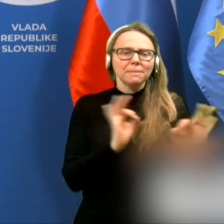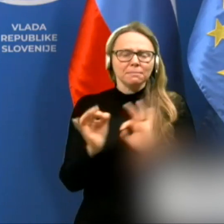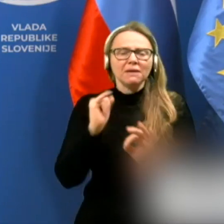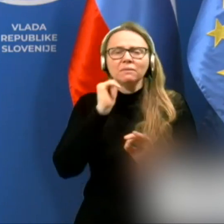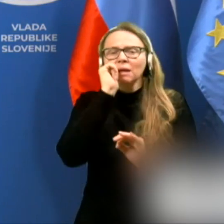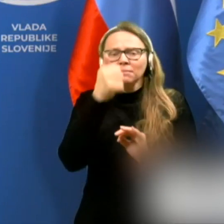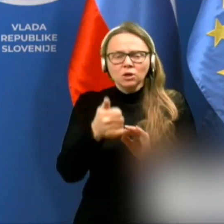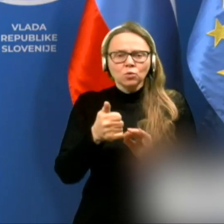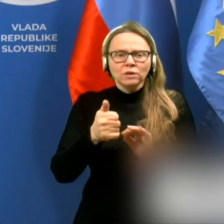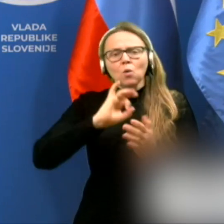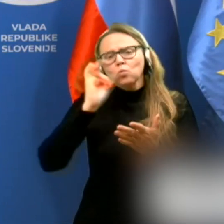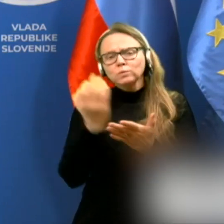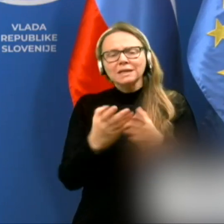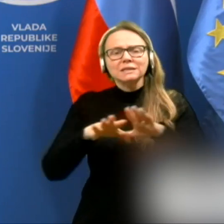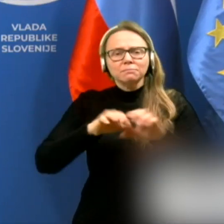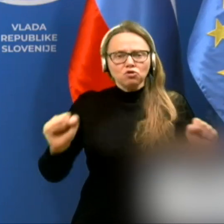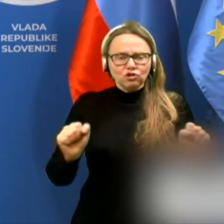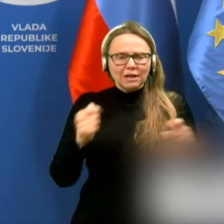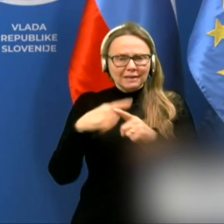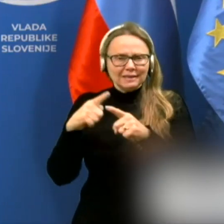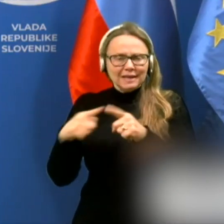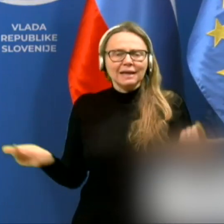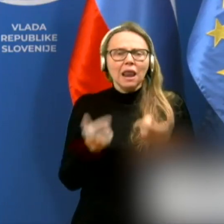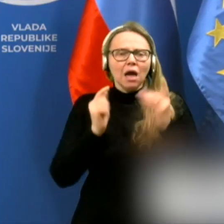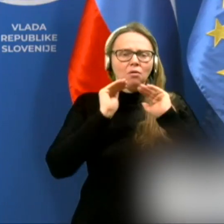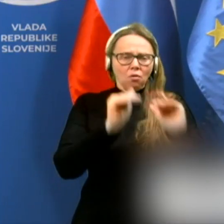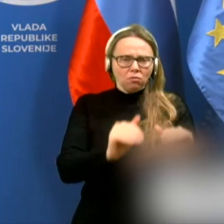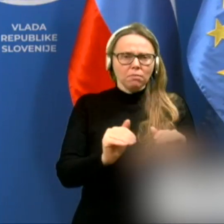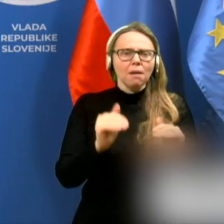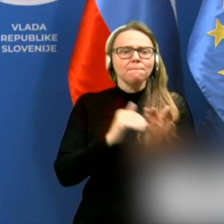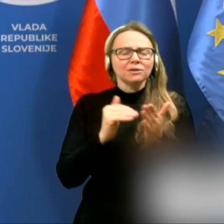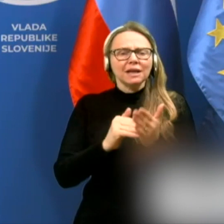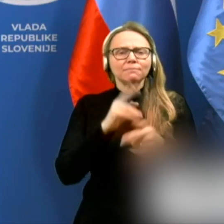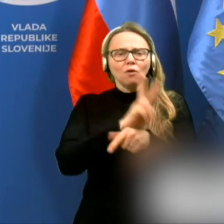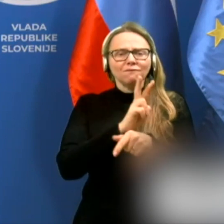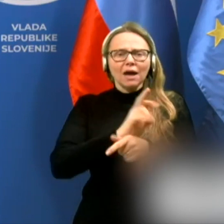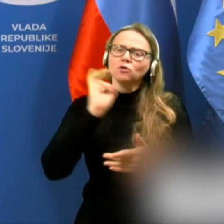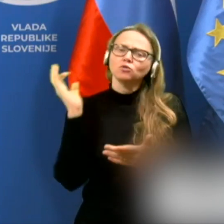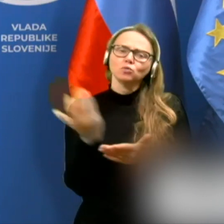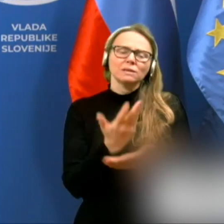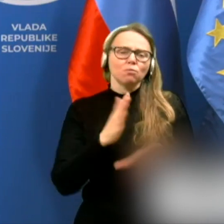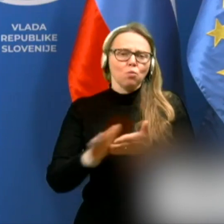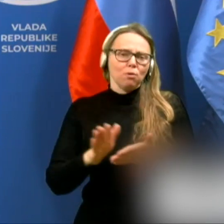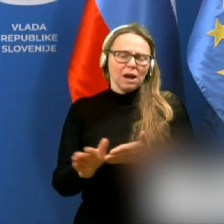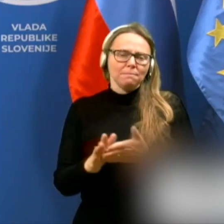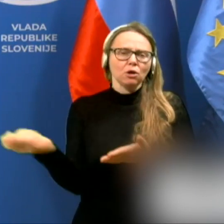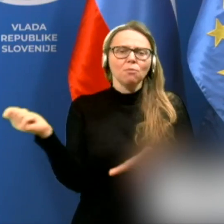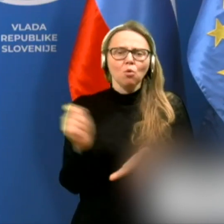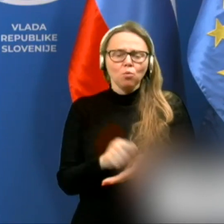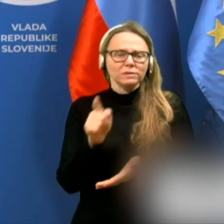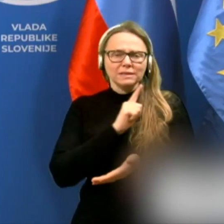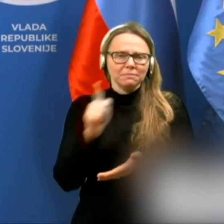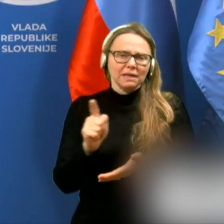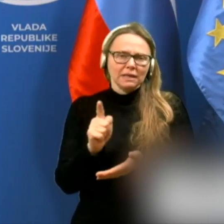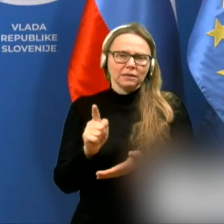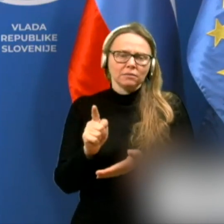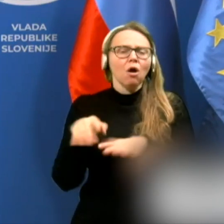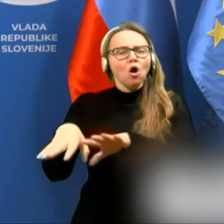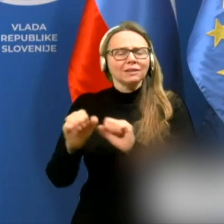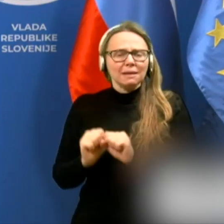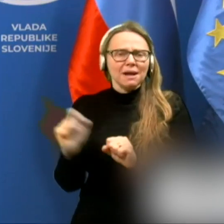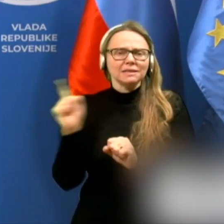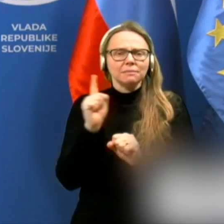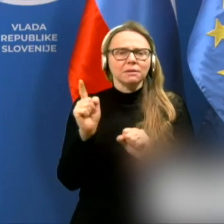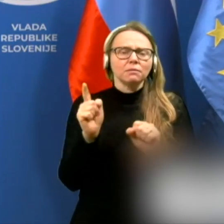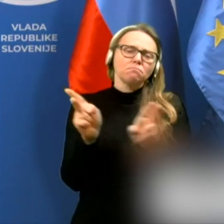da bi jutri v vseh sproščajnih panogah lahko zagotovili potrebno varnost vsem uporabnikom, kupcem in odjemalcem, pa tudi vsem